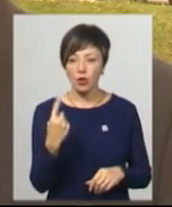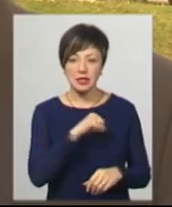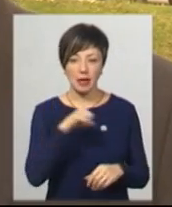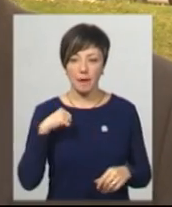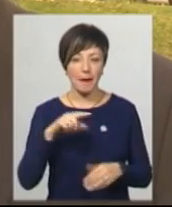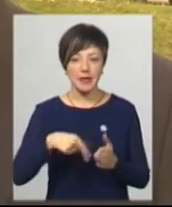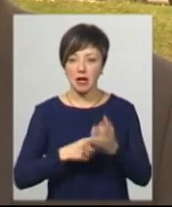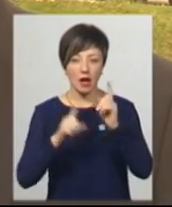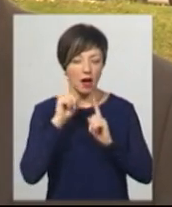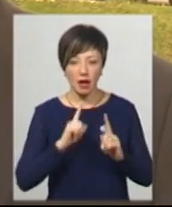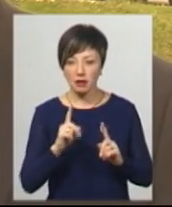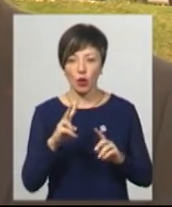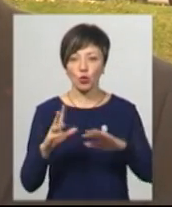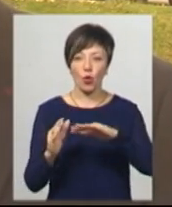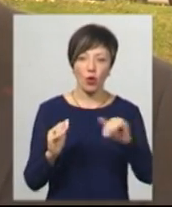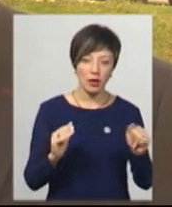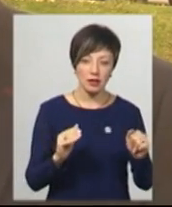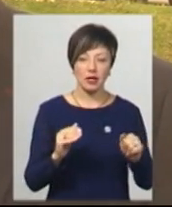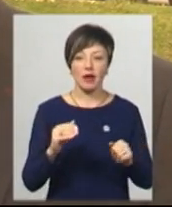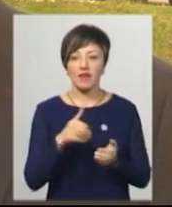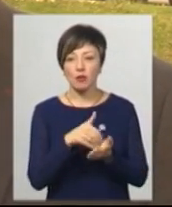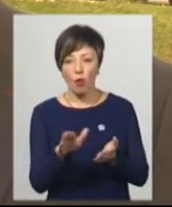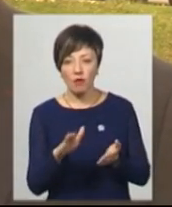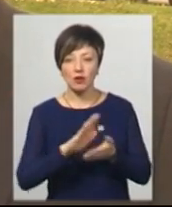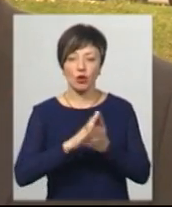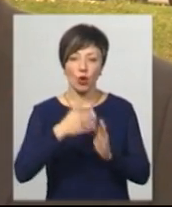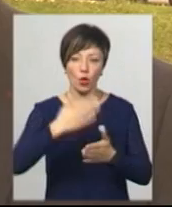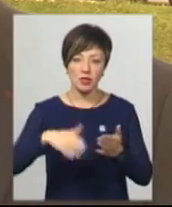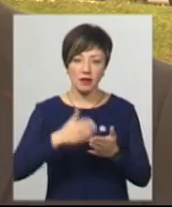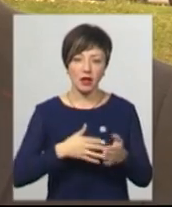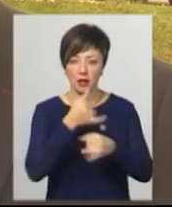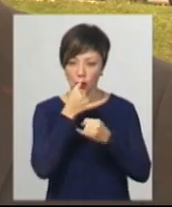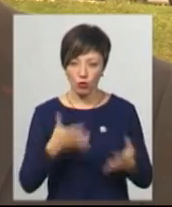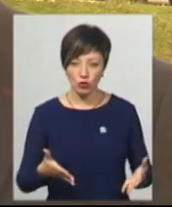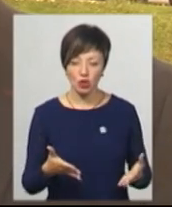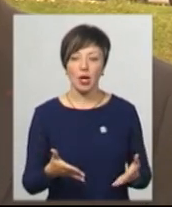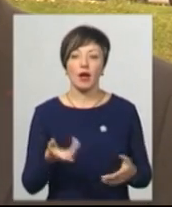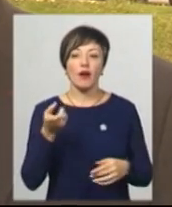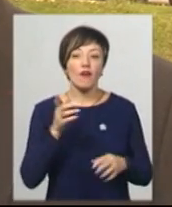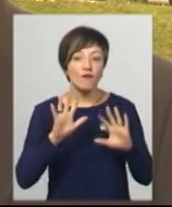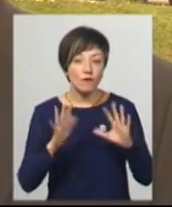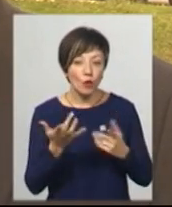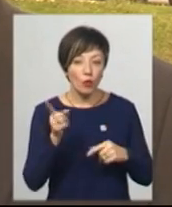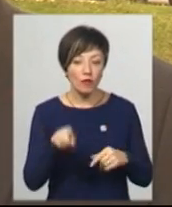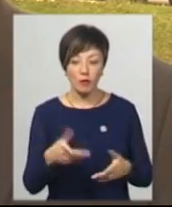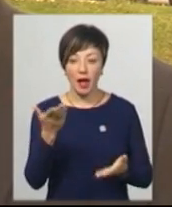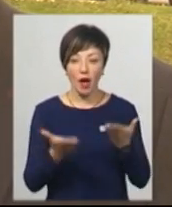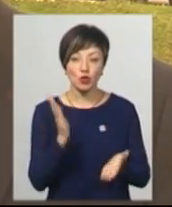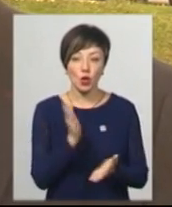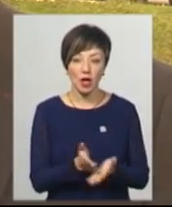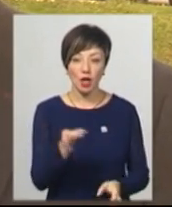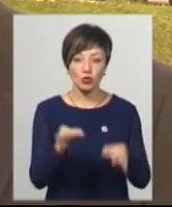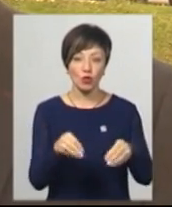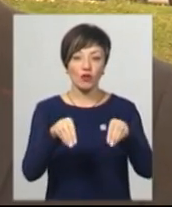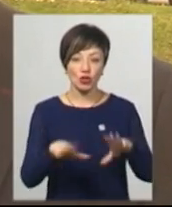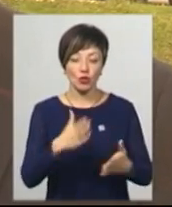рада, ні особа, яка взяла в оренду, відмовитись від договору чи його розірвати не може. І в тому випадку, якщо буде судове рішення про розірвання